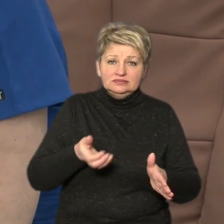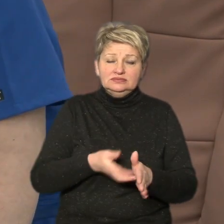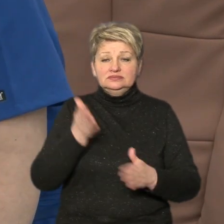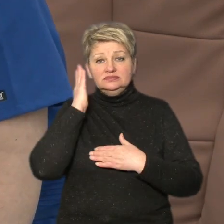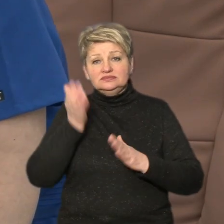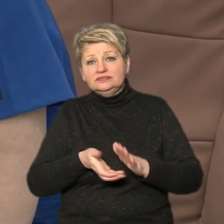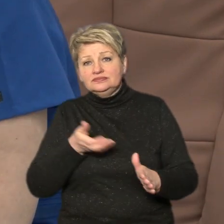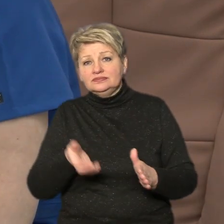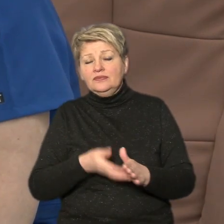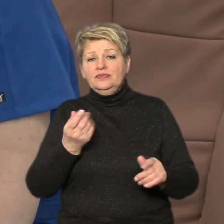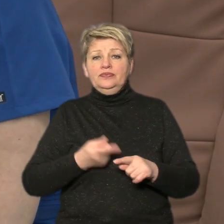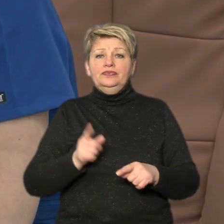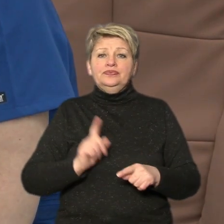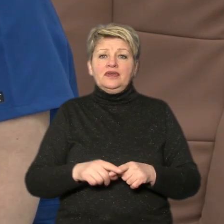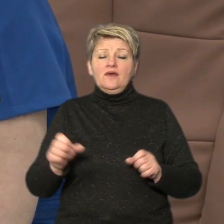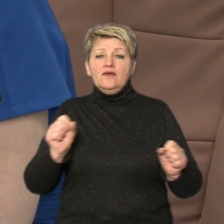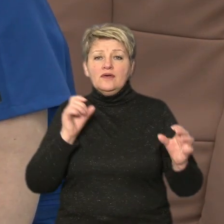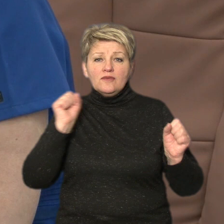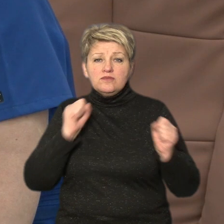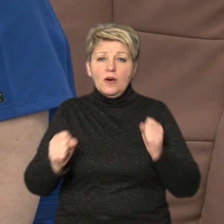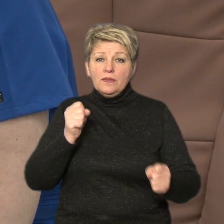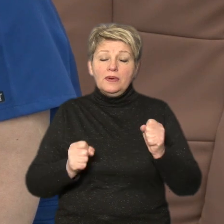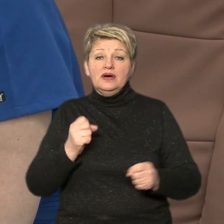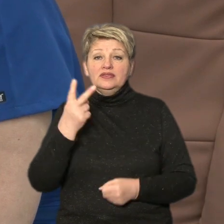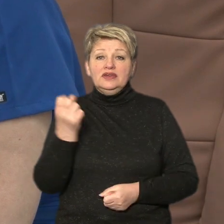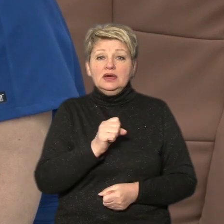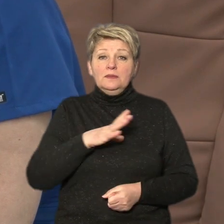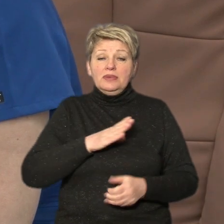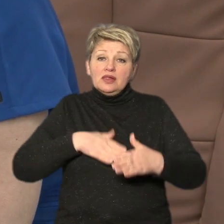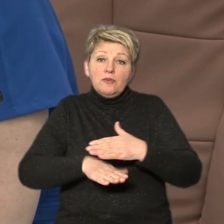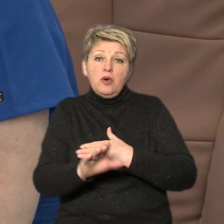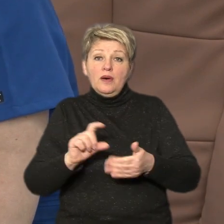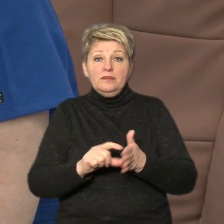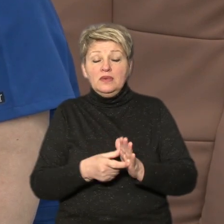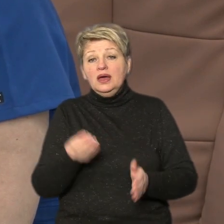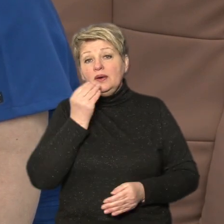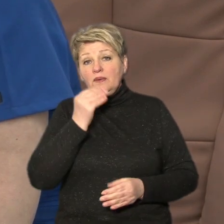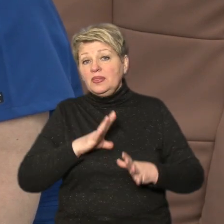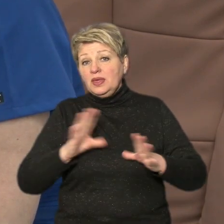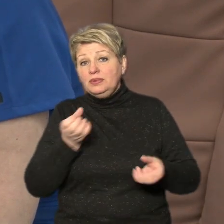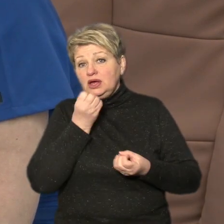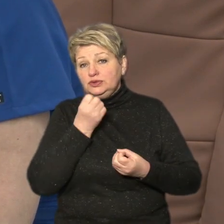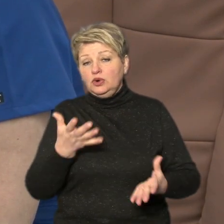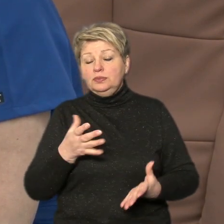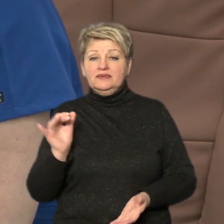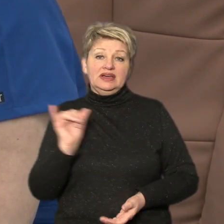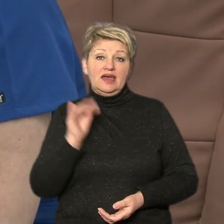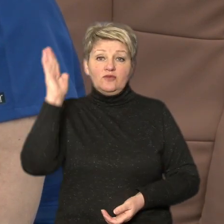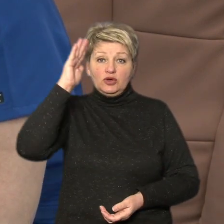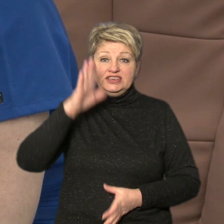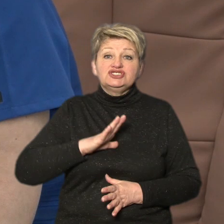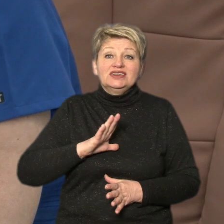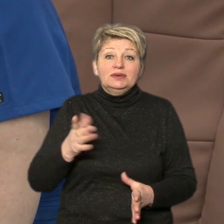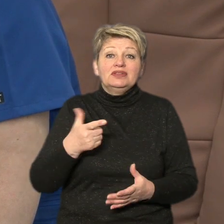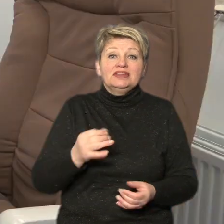жінки, які народжували в нас, вони по два тижні сиділи в підвальних приміщеннях. Звичайно, і харчування не було добре, і водички не